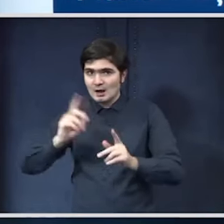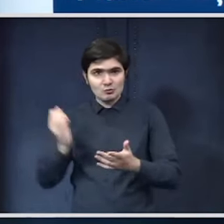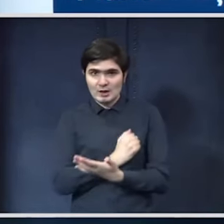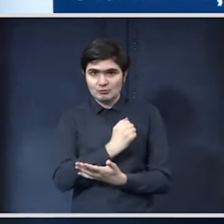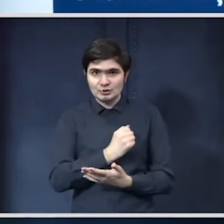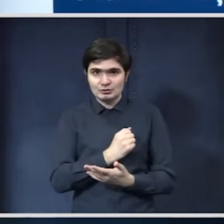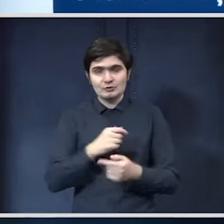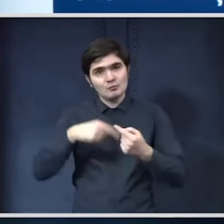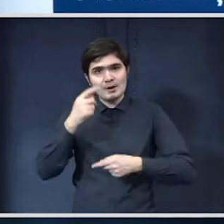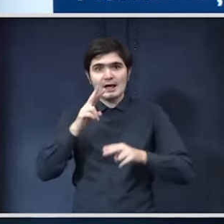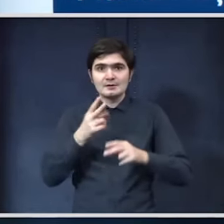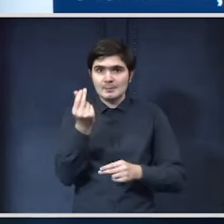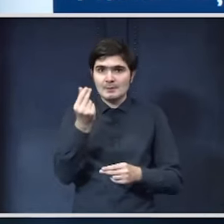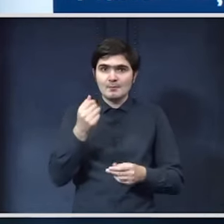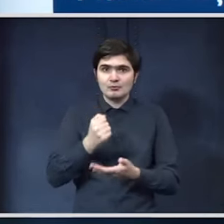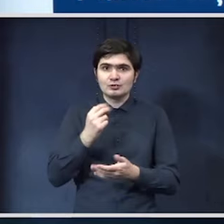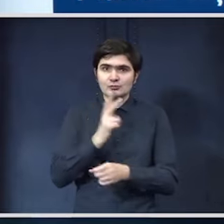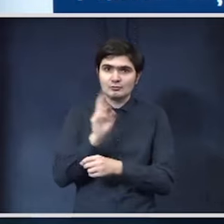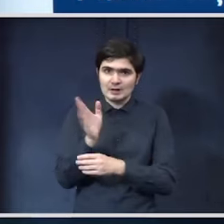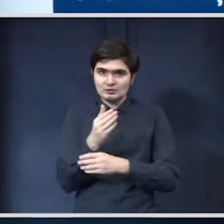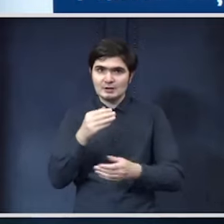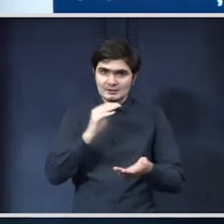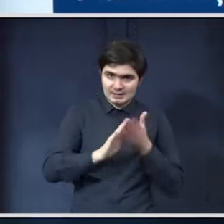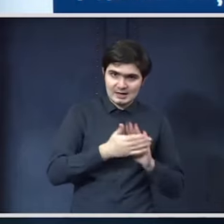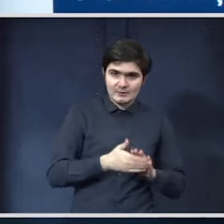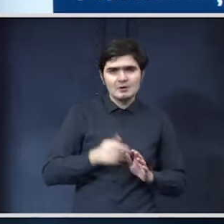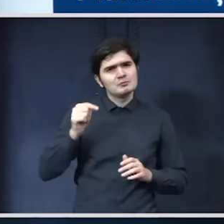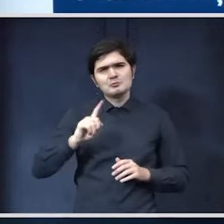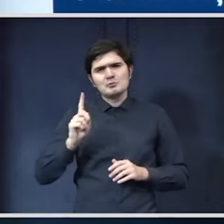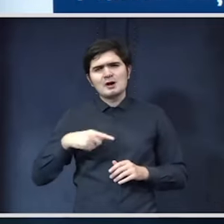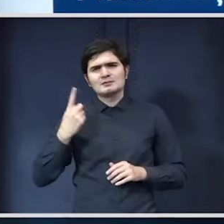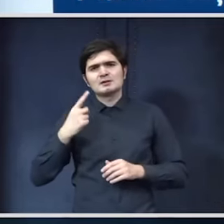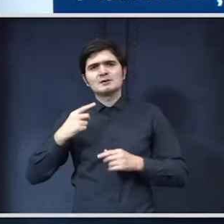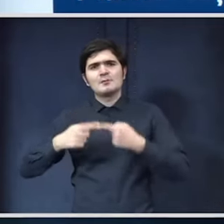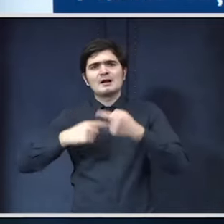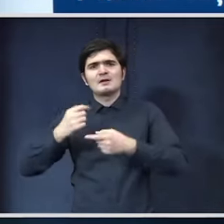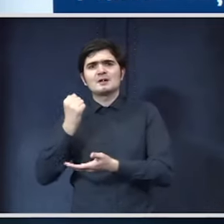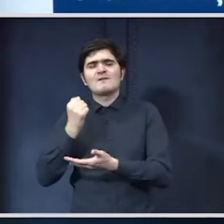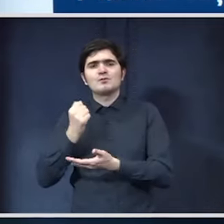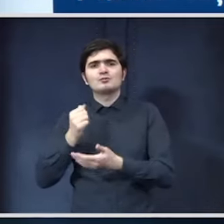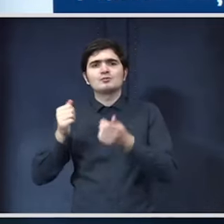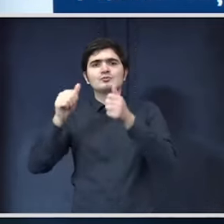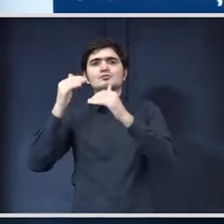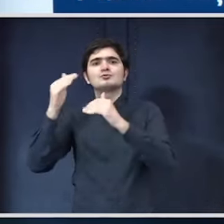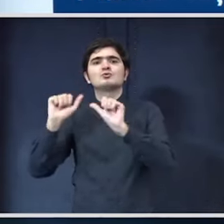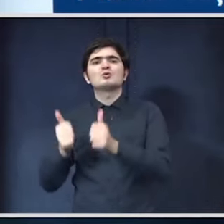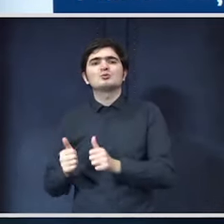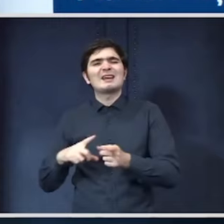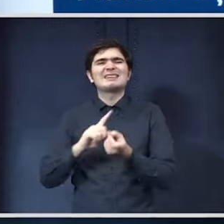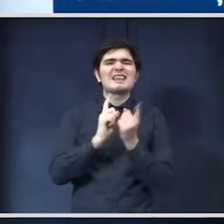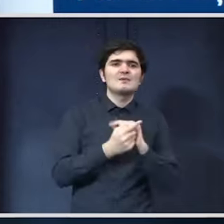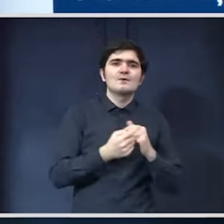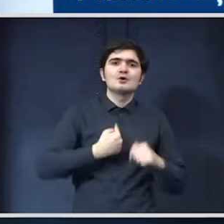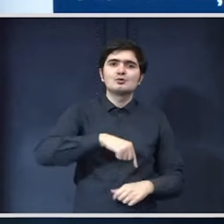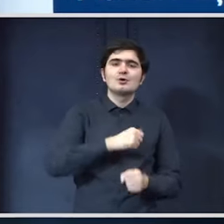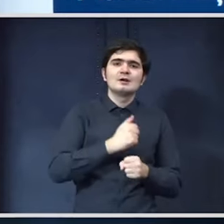acel moment și rămân să fie finalizate pe bugetul național sau? nu ăsta este mecanismul de la fondurile structural aici este exact invers noi le facem din